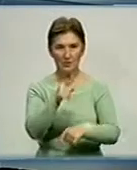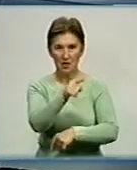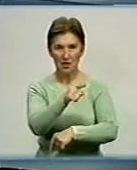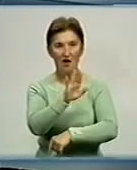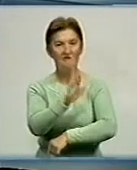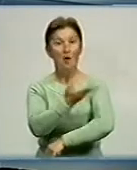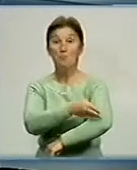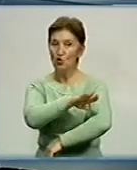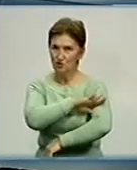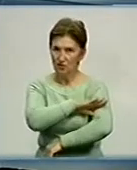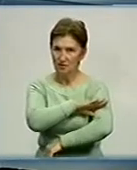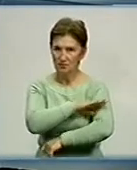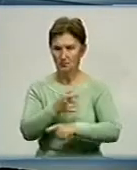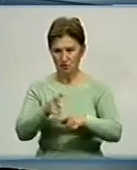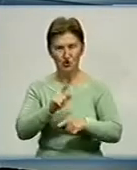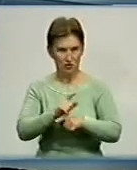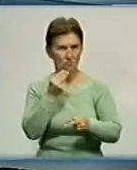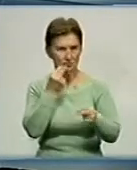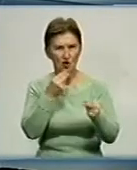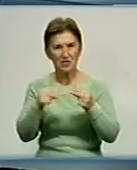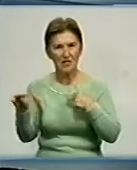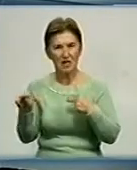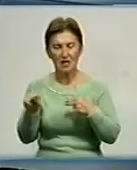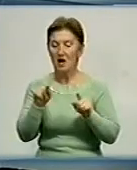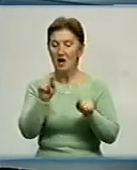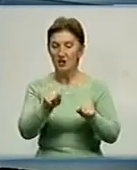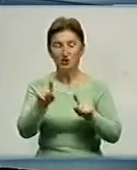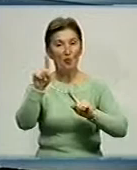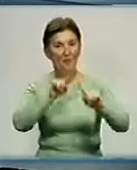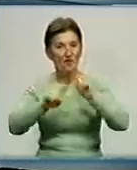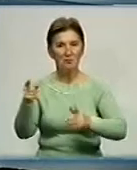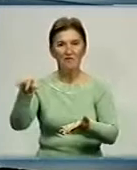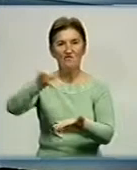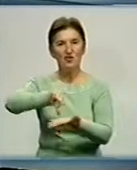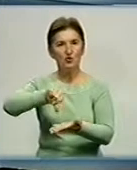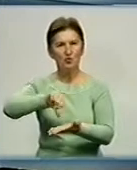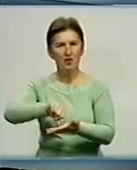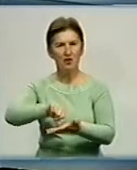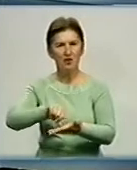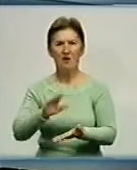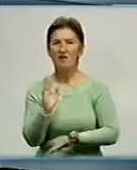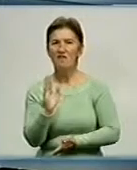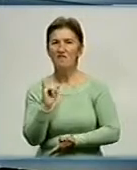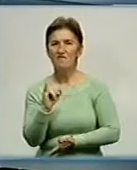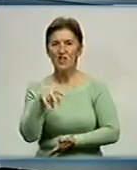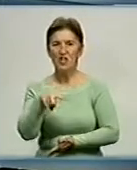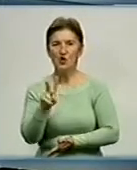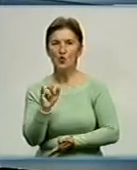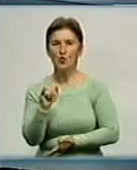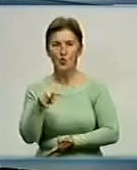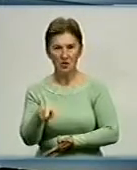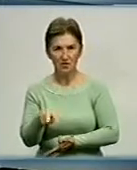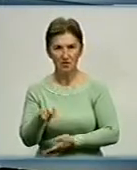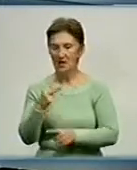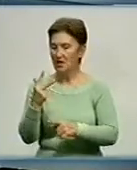досконало. На цьому форумі виступав Олександр Юрійович Вілкул, який тричі